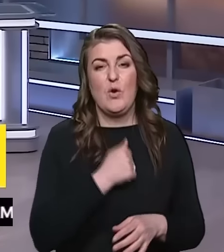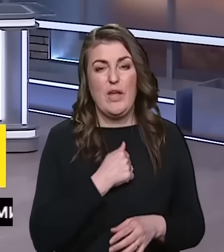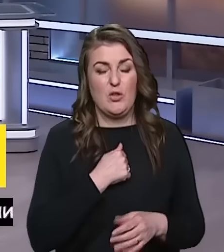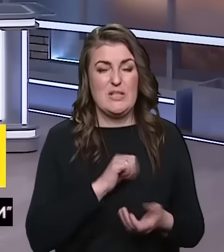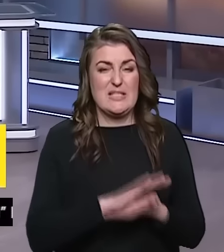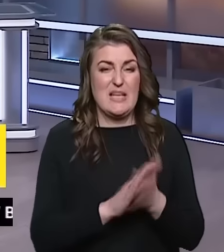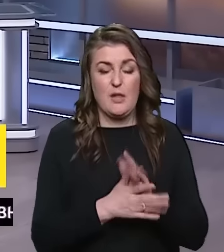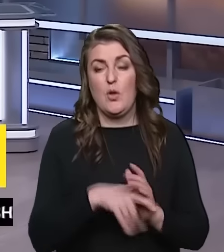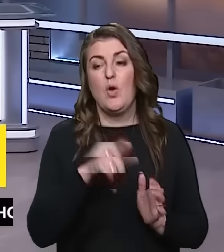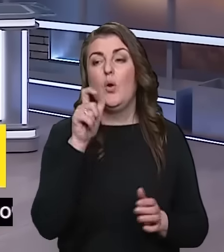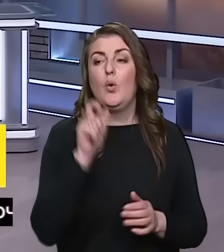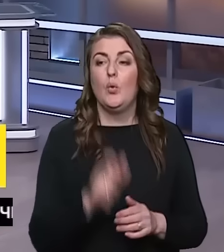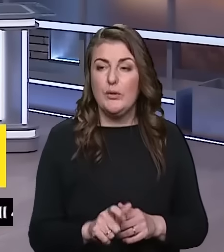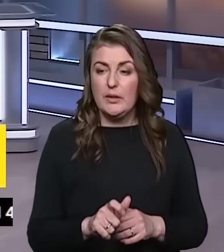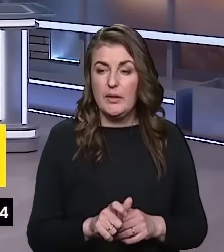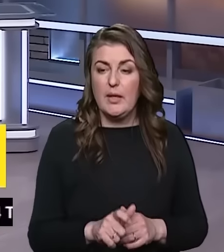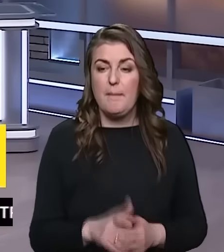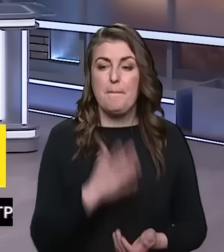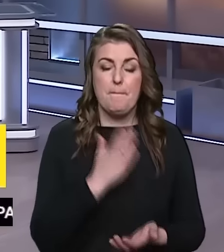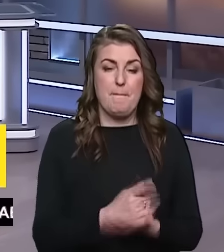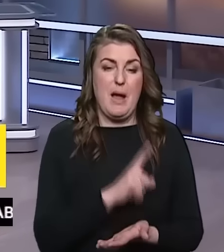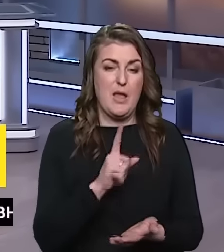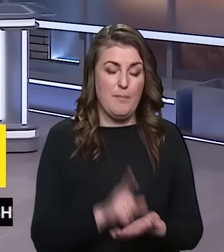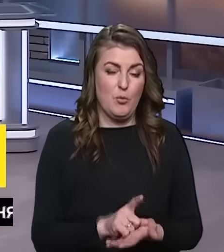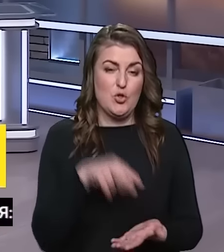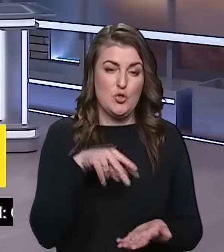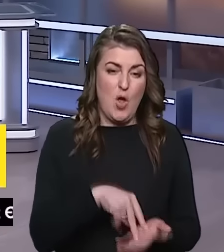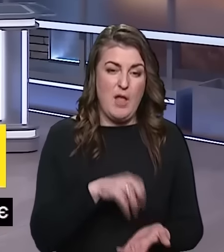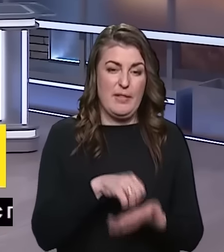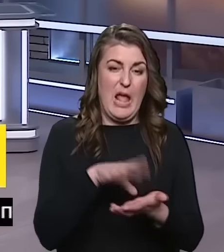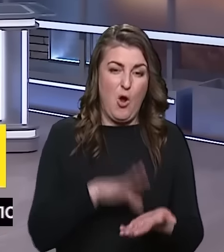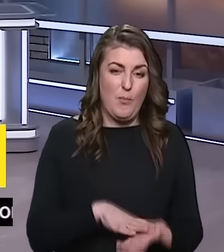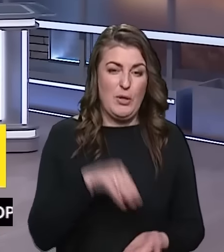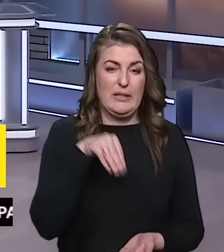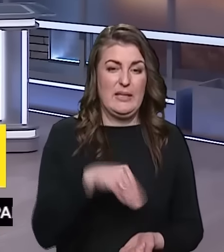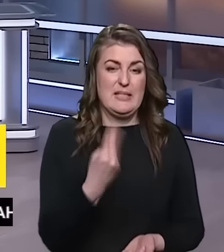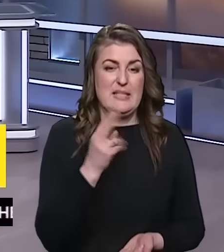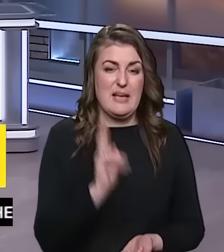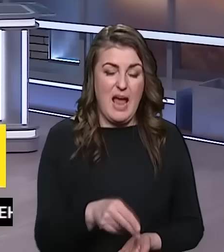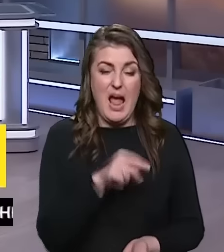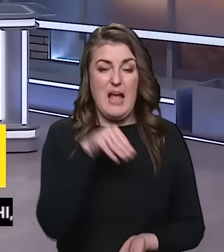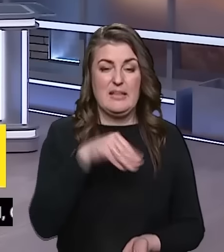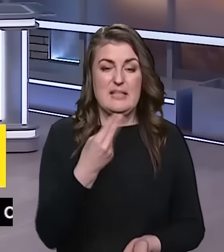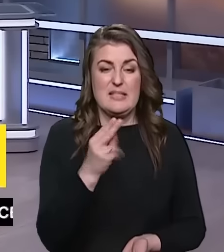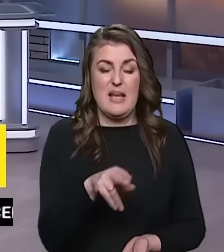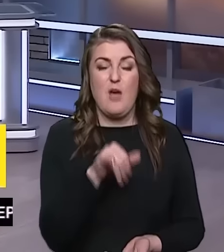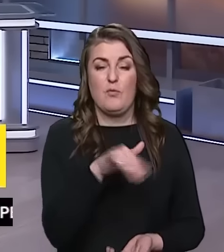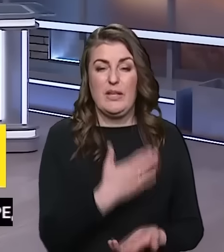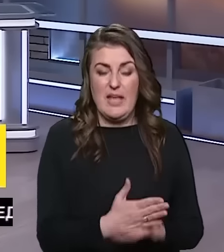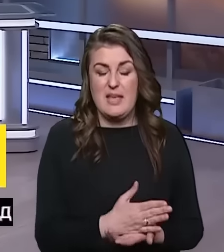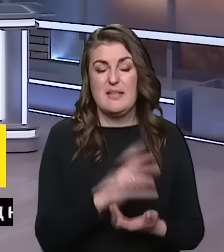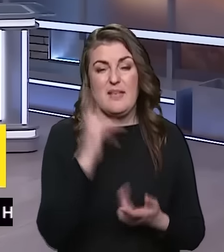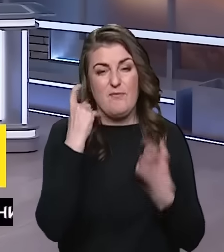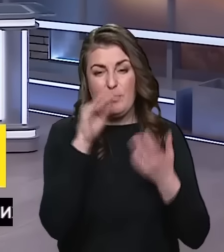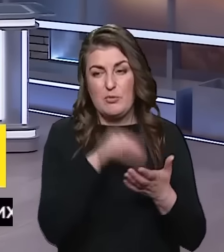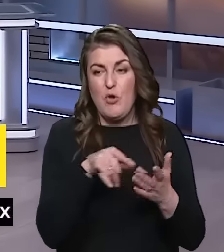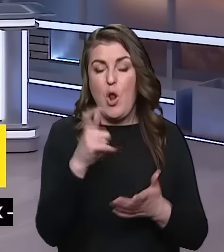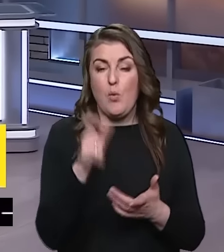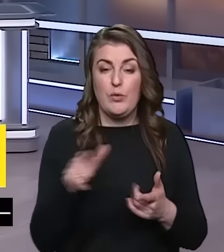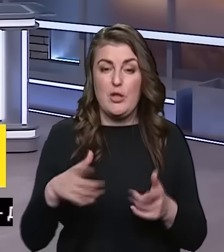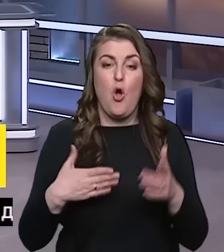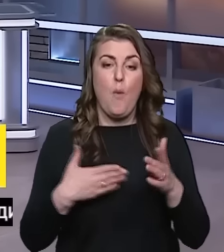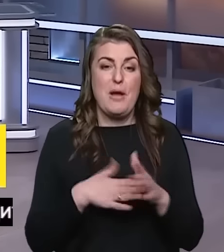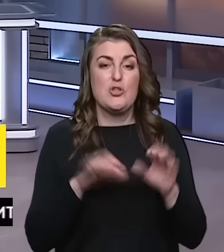стану. Тобто людина має стояти на обліку в ТЦК. У ТЦК є дані про те, що ця людина є